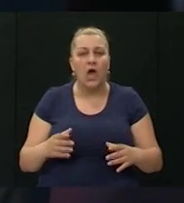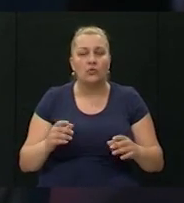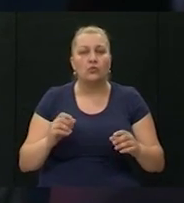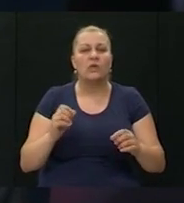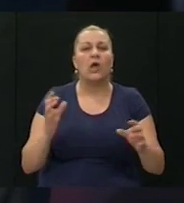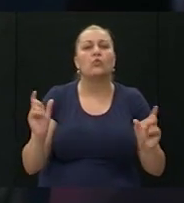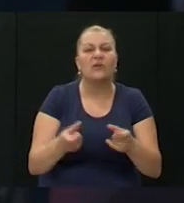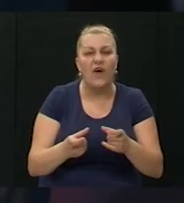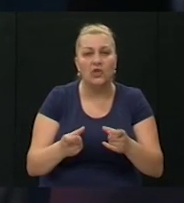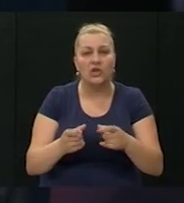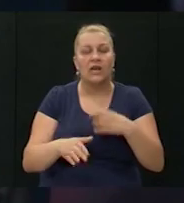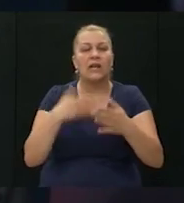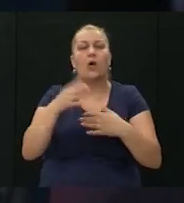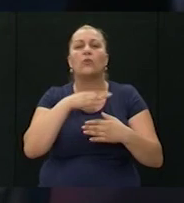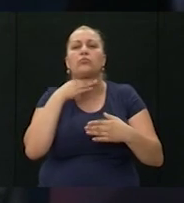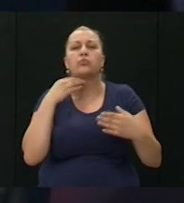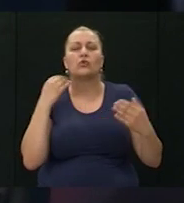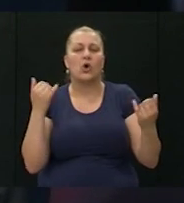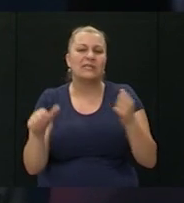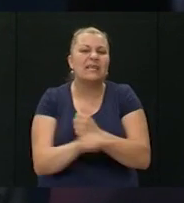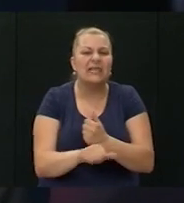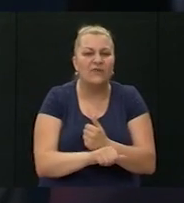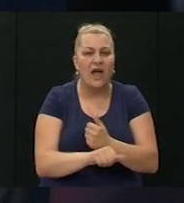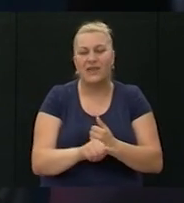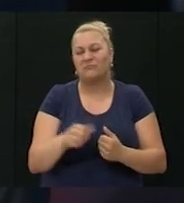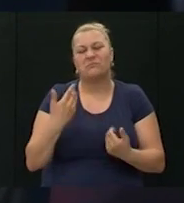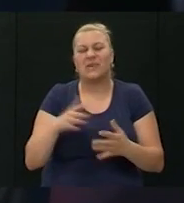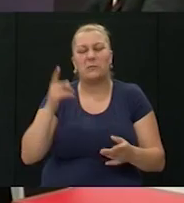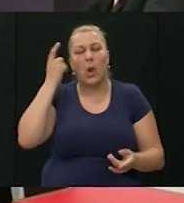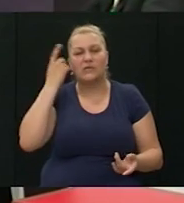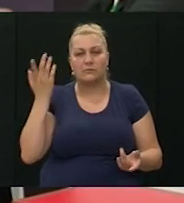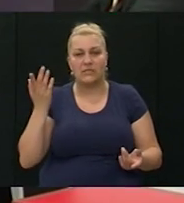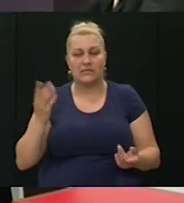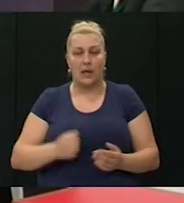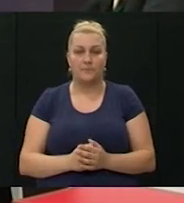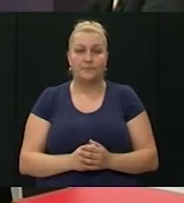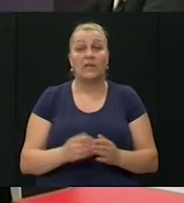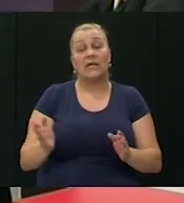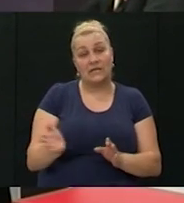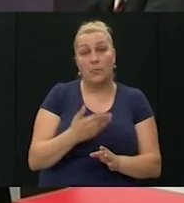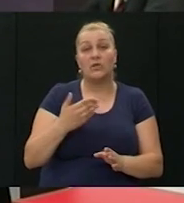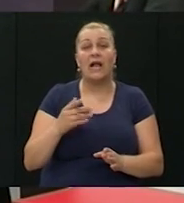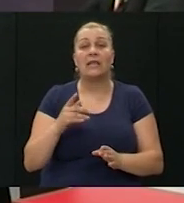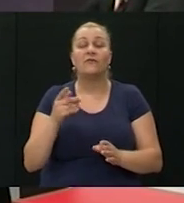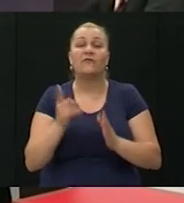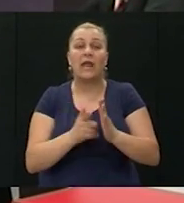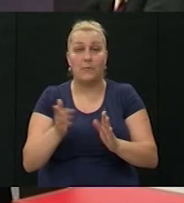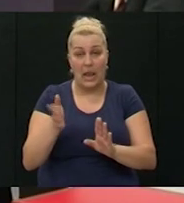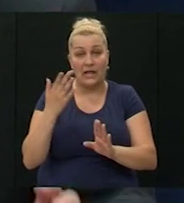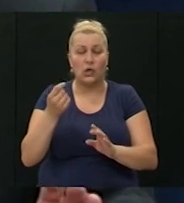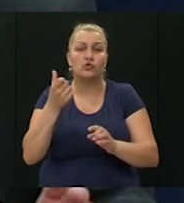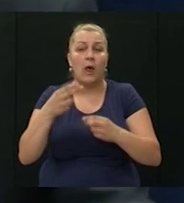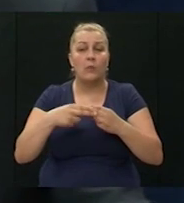nakon toliko skrivanja, izgubio se smisao. Nije trebalo ići. Da. Idemo dalje vrijeme, nam leti, ne pa možemo puno do kraja emisije.